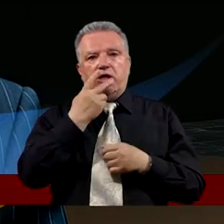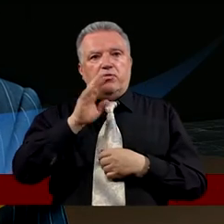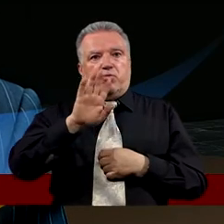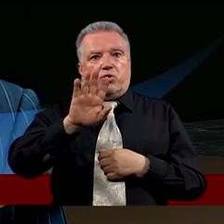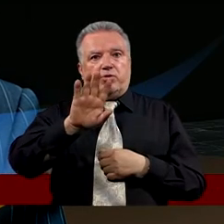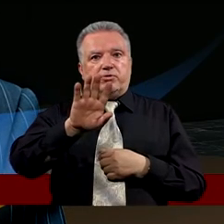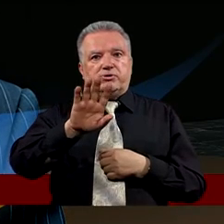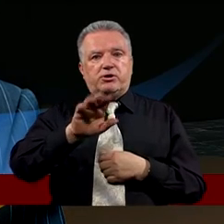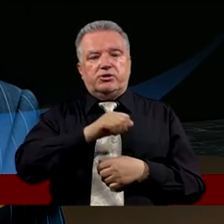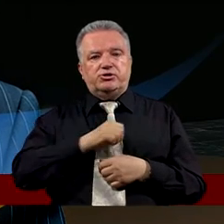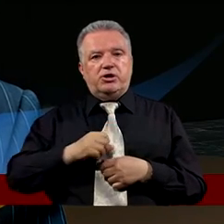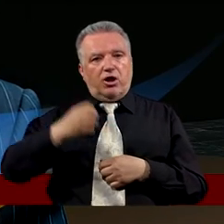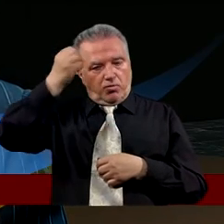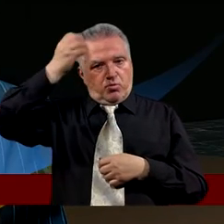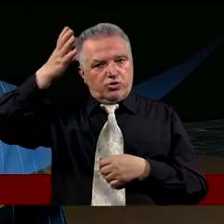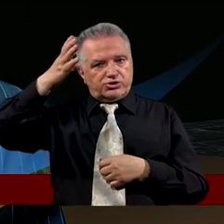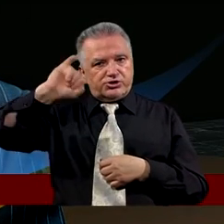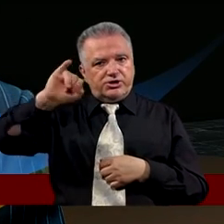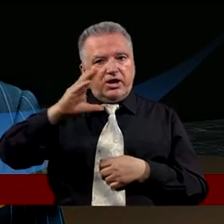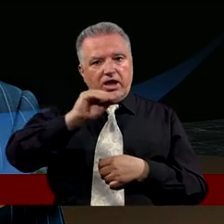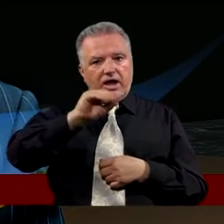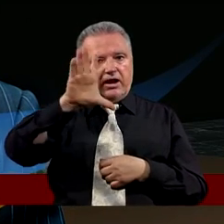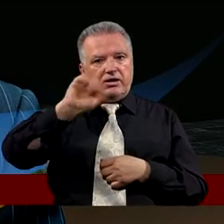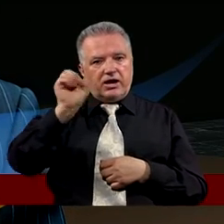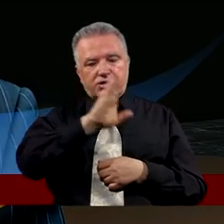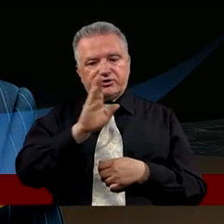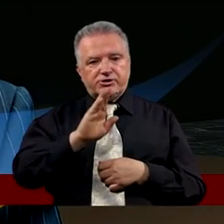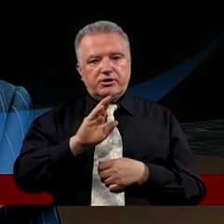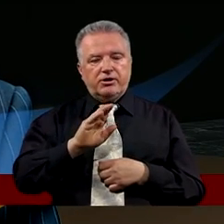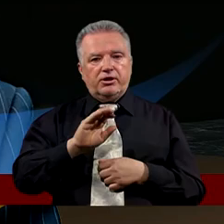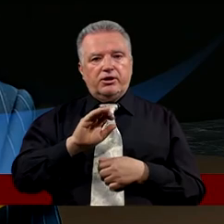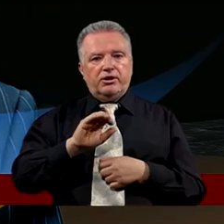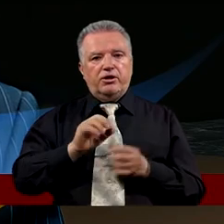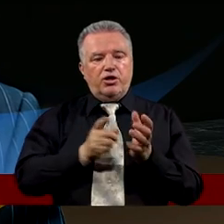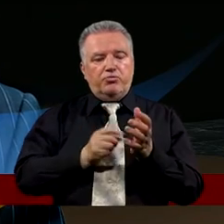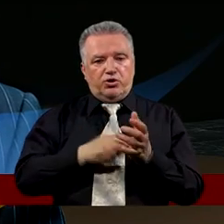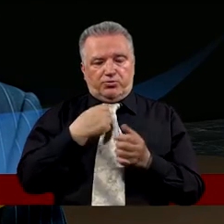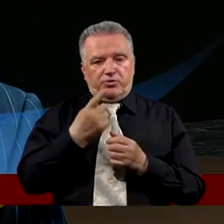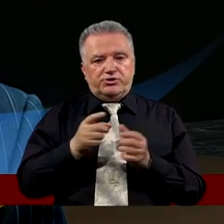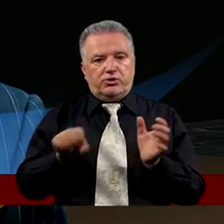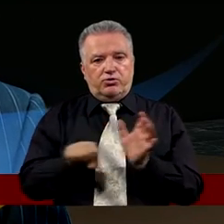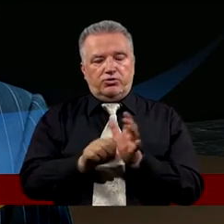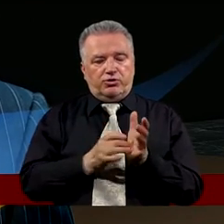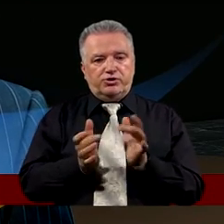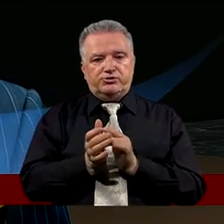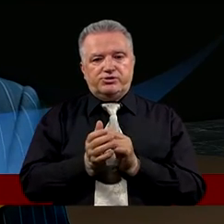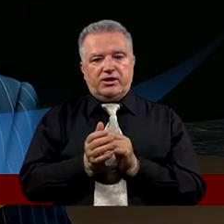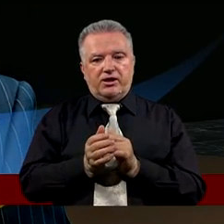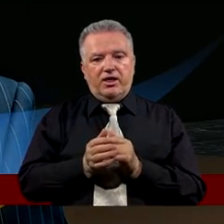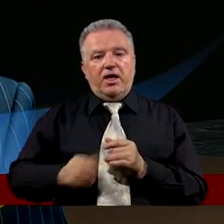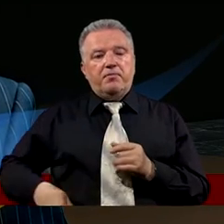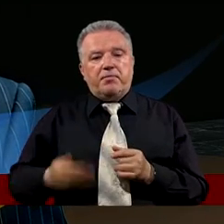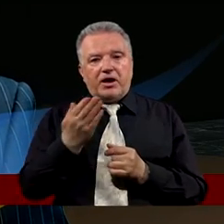Mojżesz i Eliasz Którzy z nim rozmawiali Na to odezwał się Piotr I rzekł do Jezusa